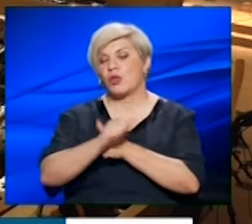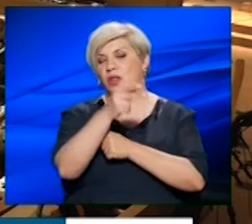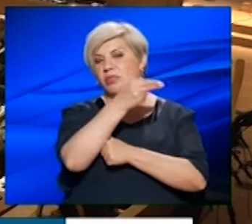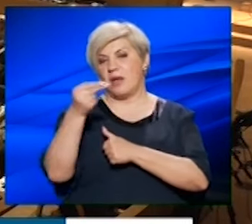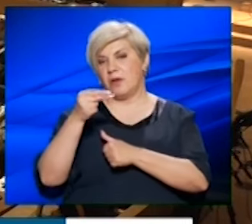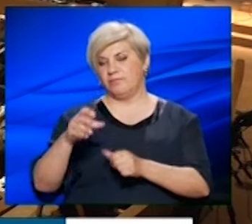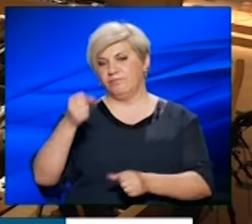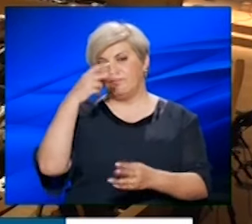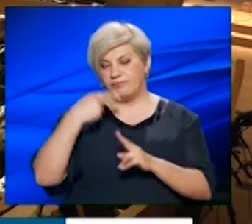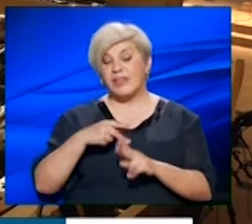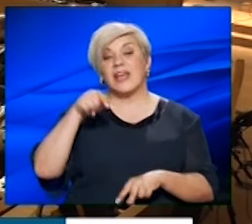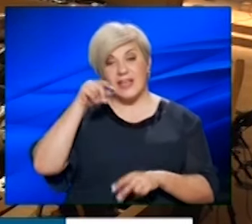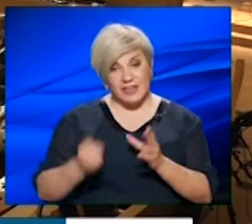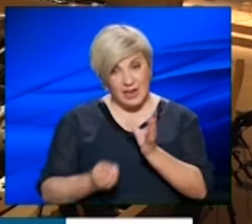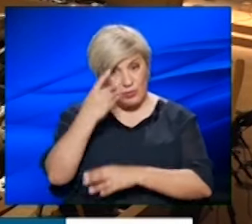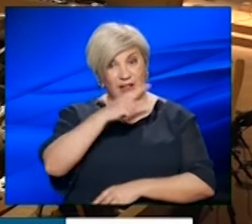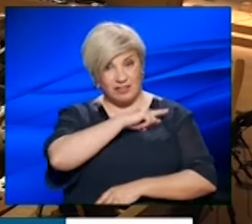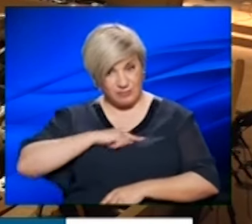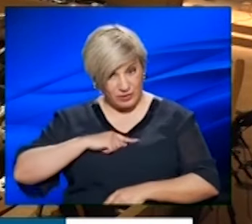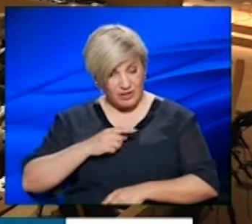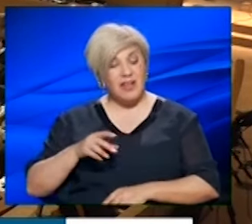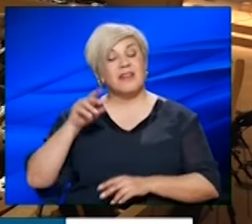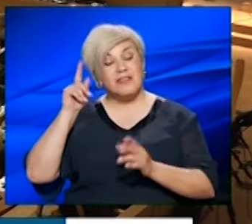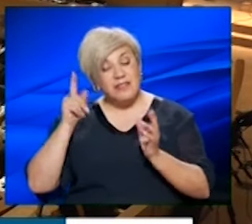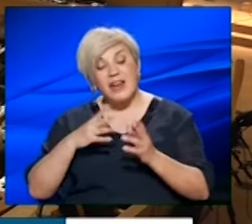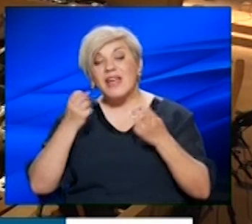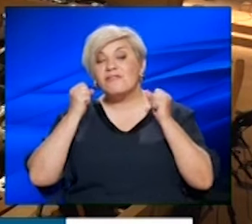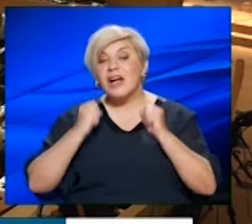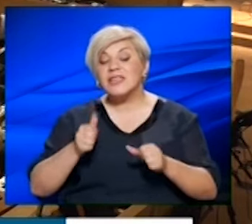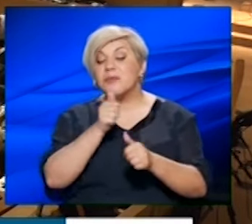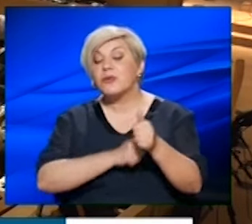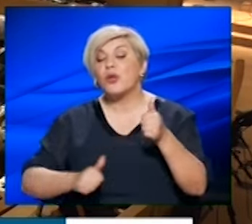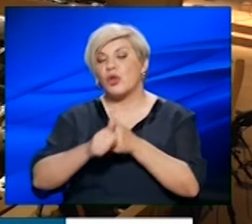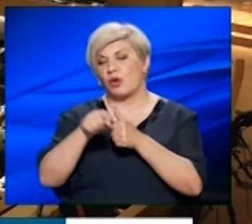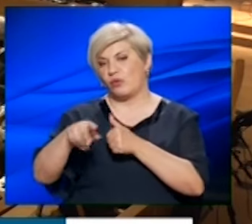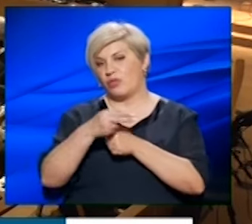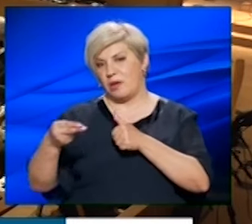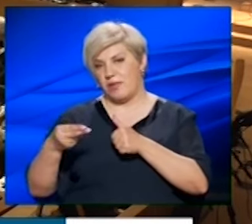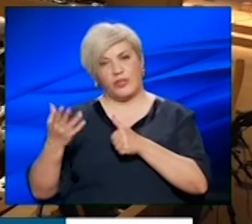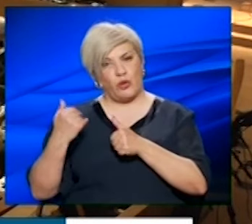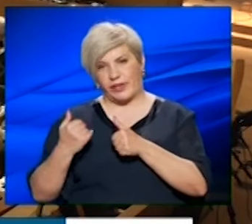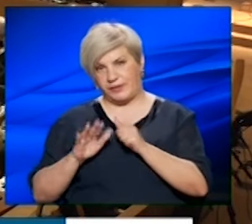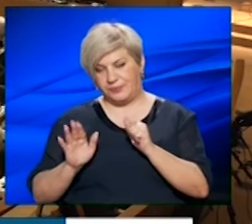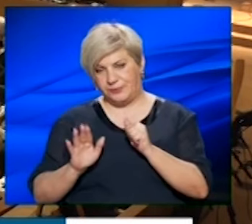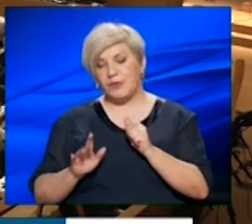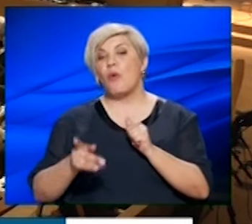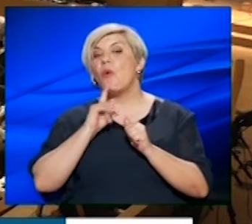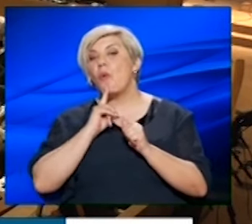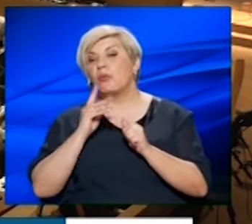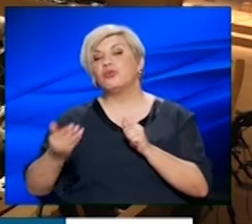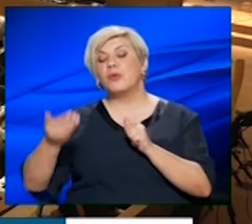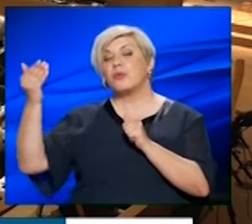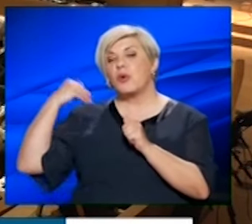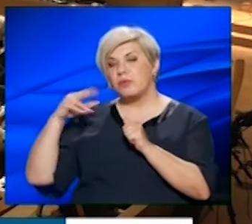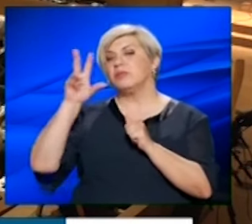Και θεωρούμε ότι και η νυν Δημοτική Αρχή δεν έχει βασική προτεραιότητά της σε αυτό το ζήτημα. Όπως όλες οι